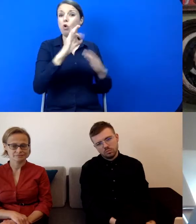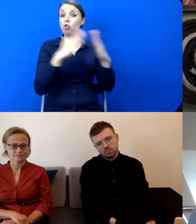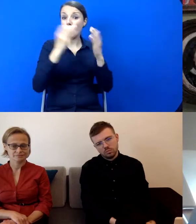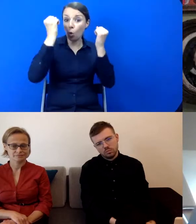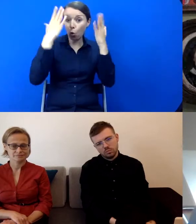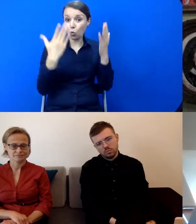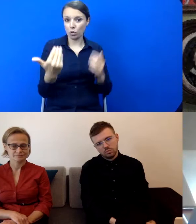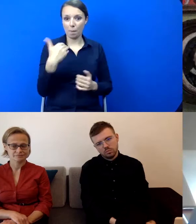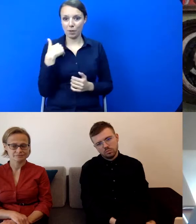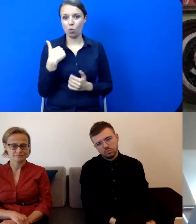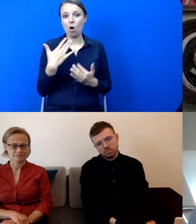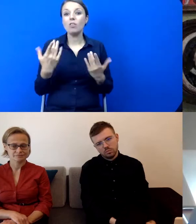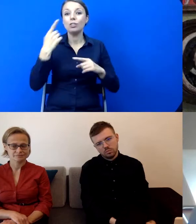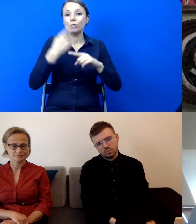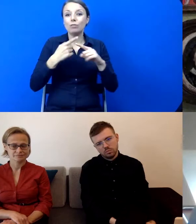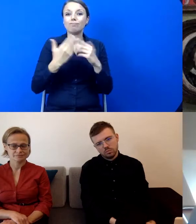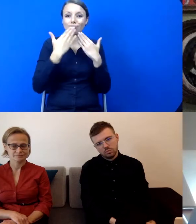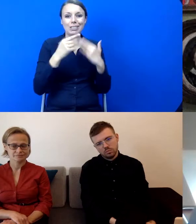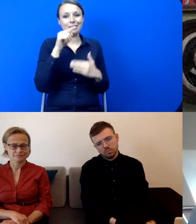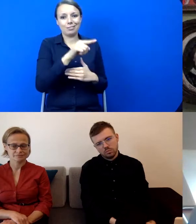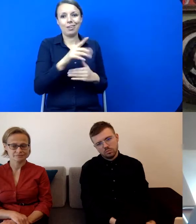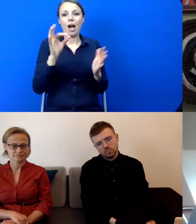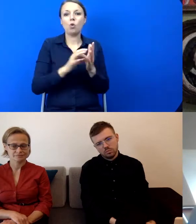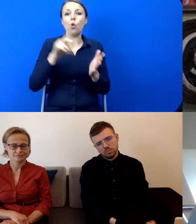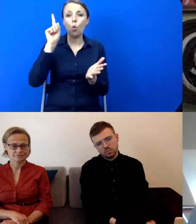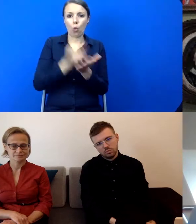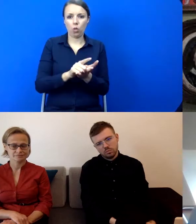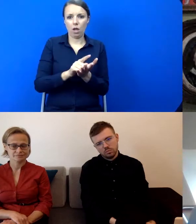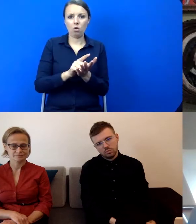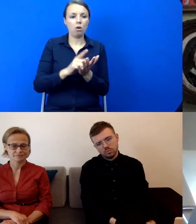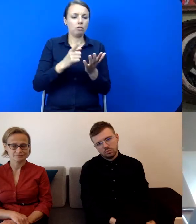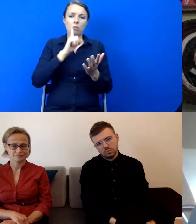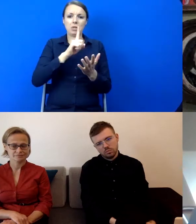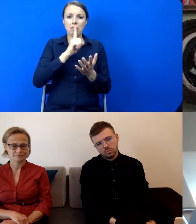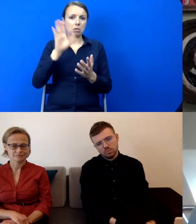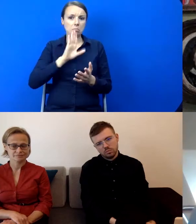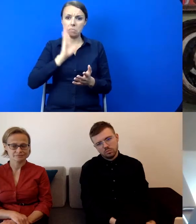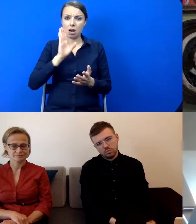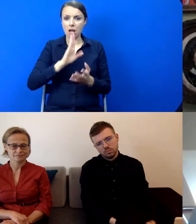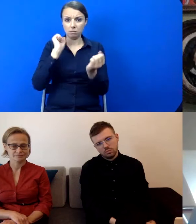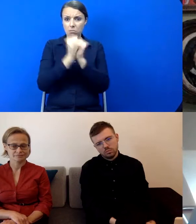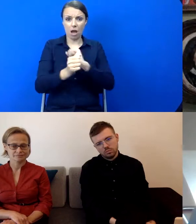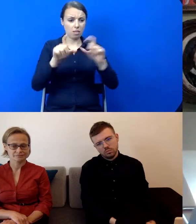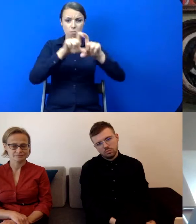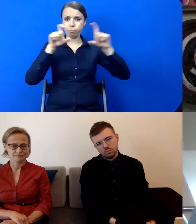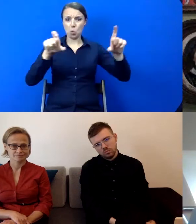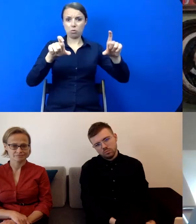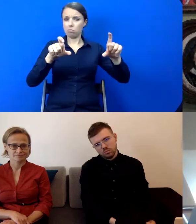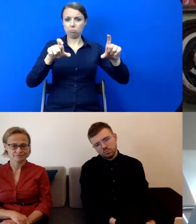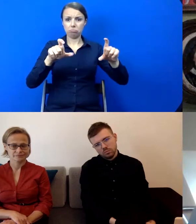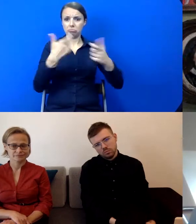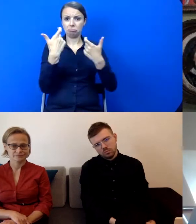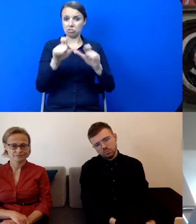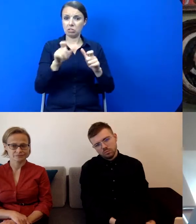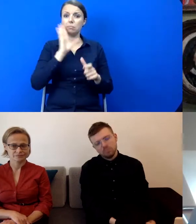przetrwał, przetrwał w, w, w, niezmienionej formie do dziś, dzięki temu. Natomiast te zbiory już